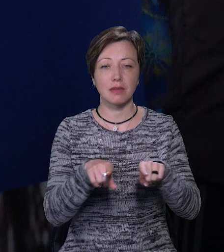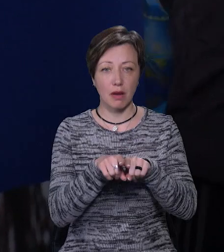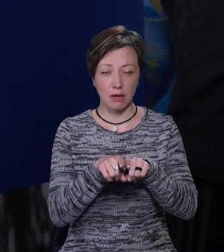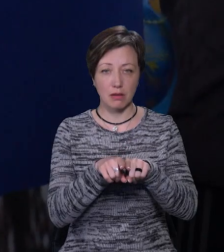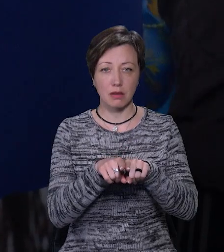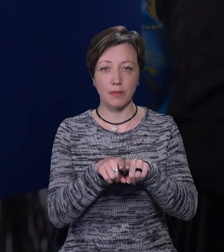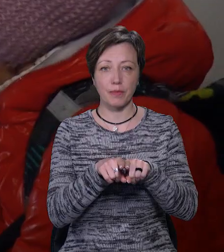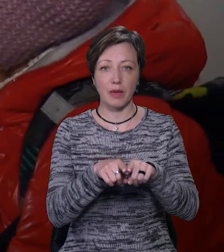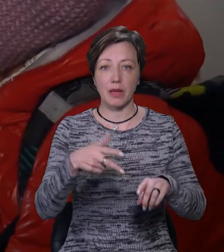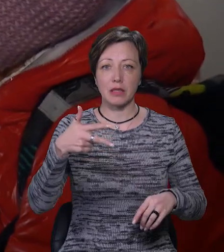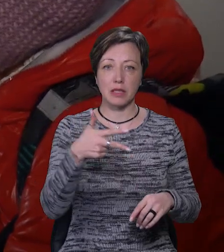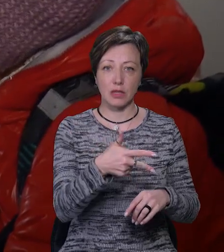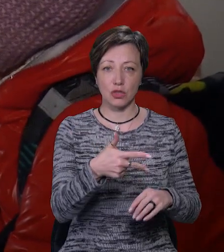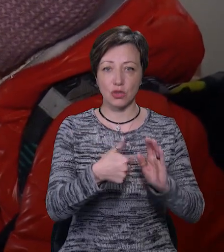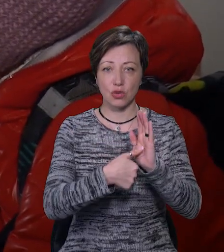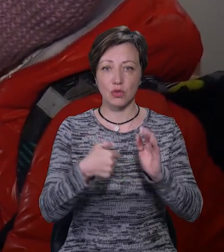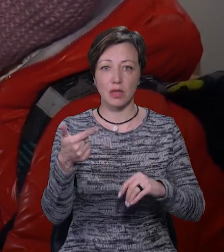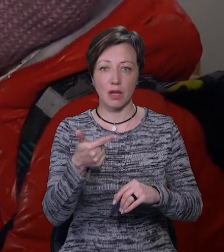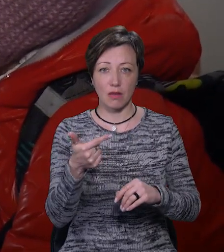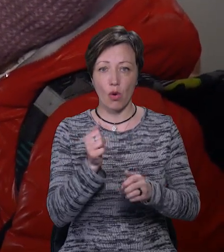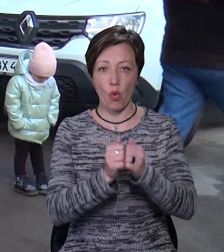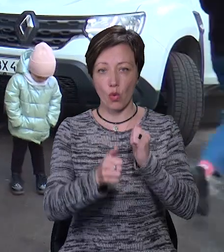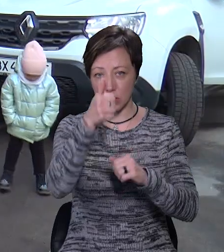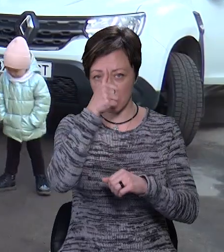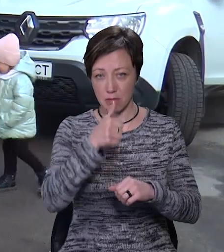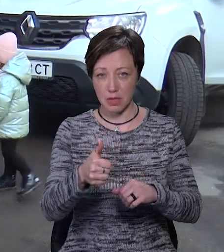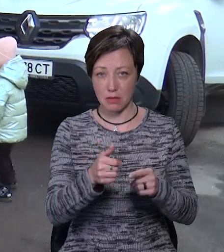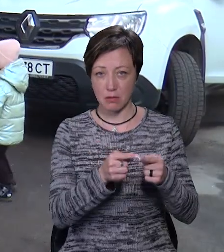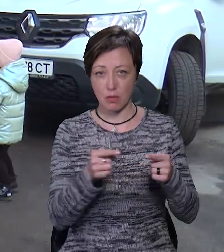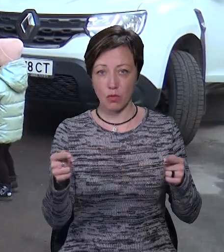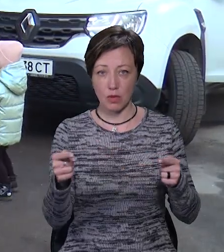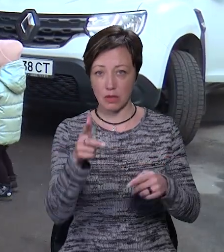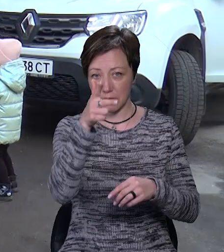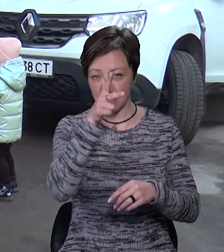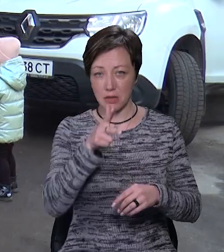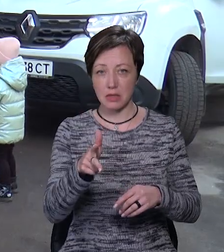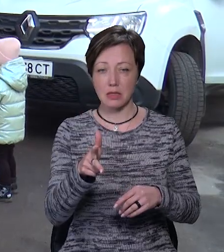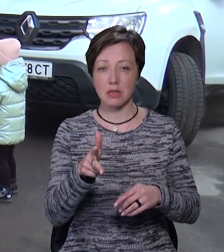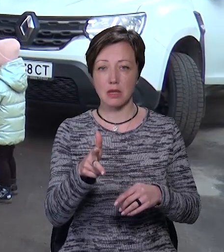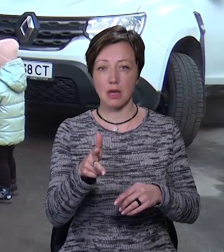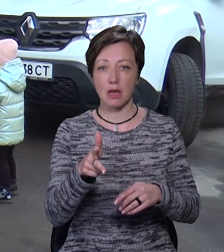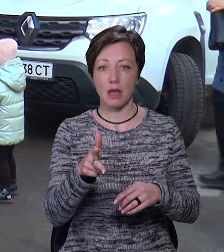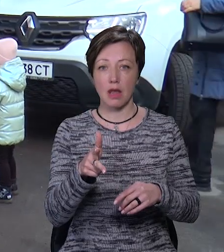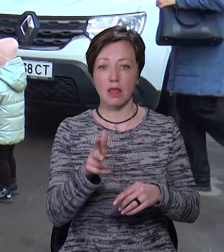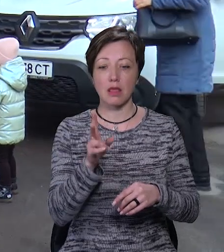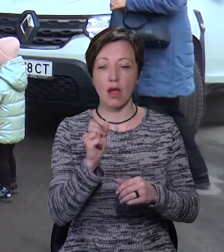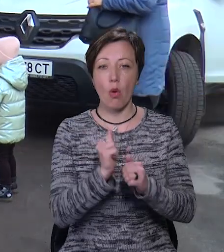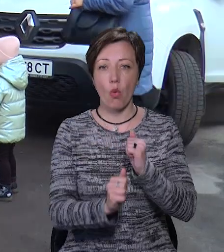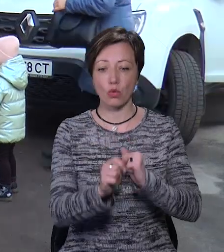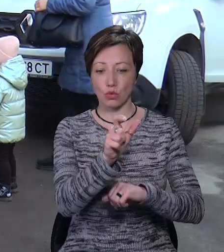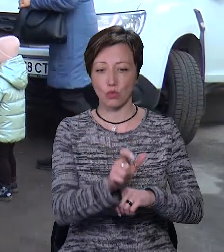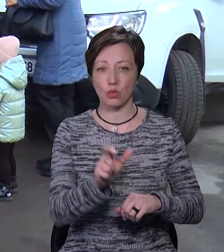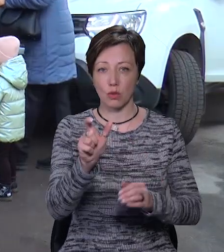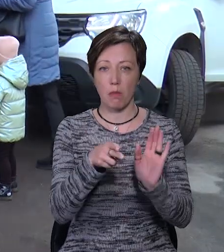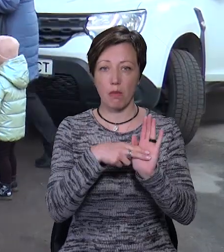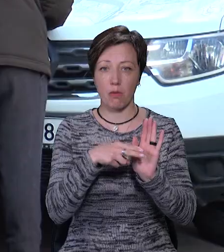– 3600 гривень кожен місяць протягом трьох місяців на кожну особу, яка